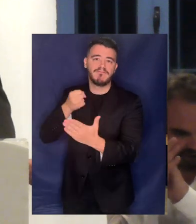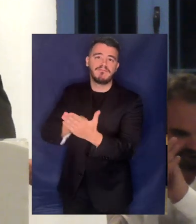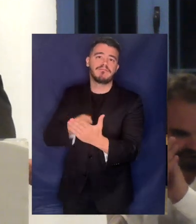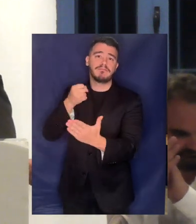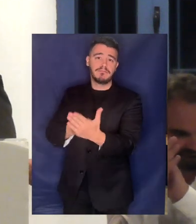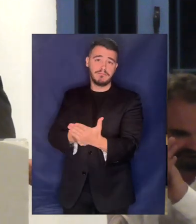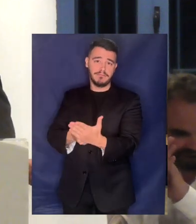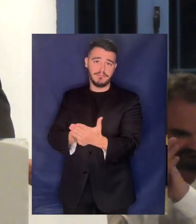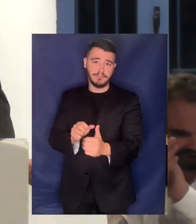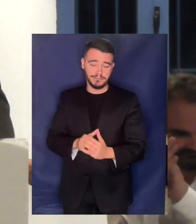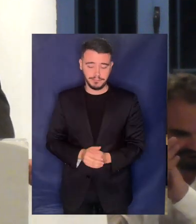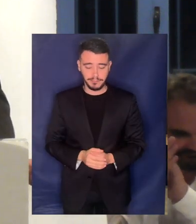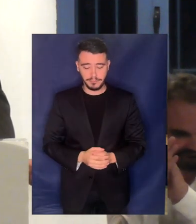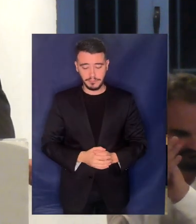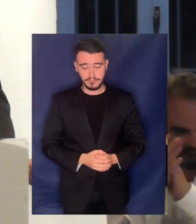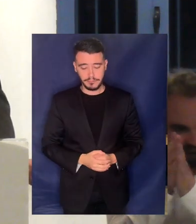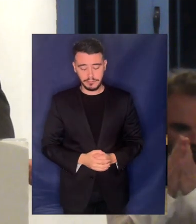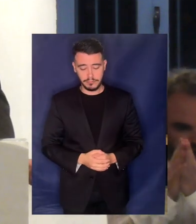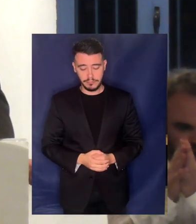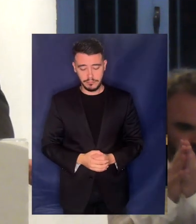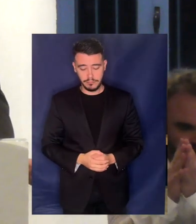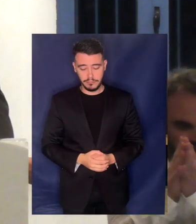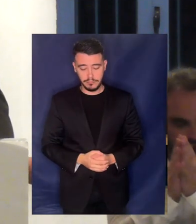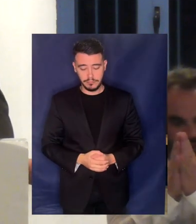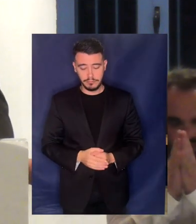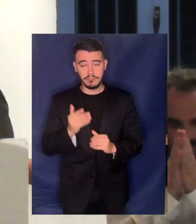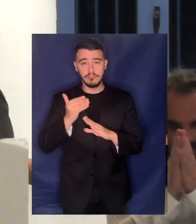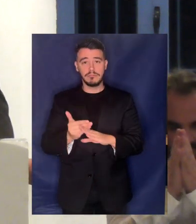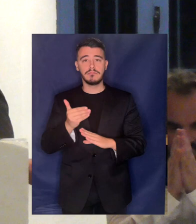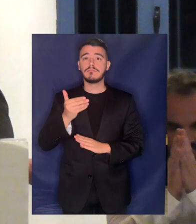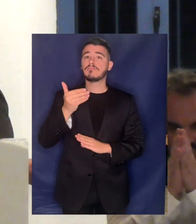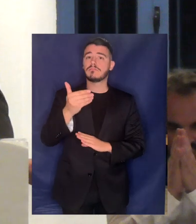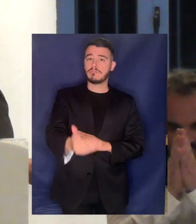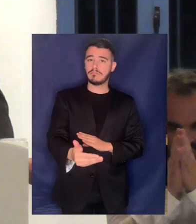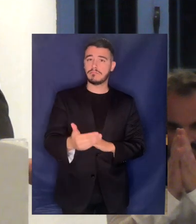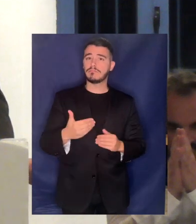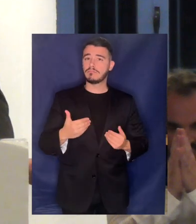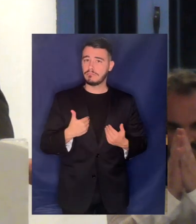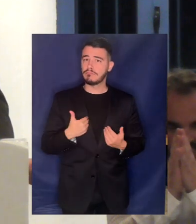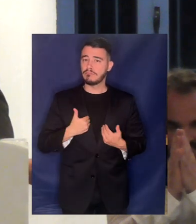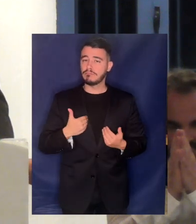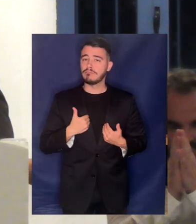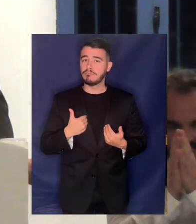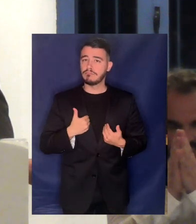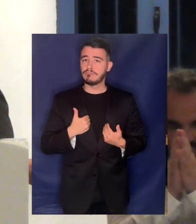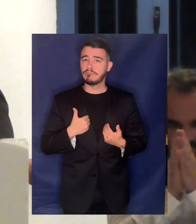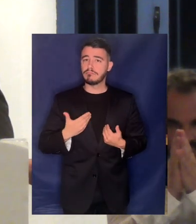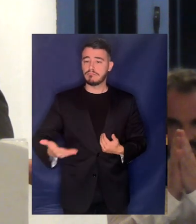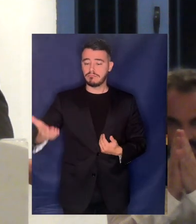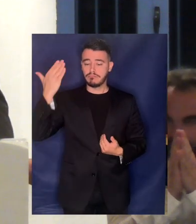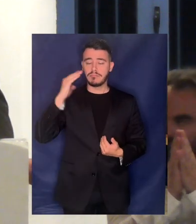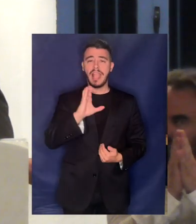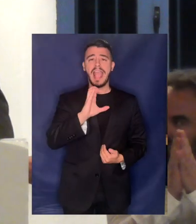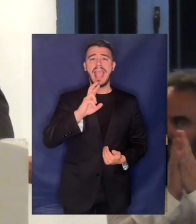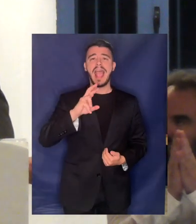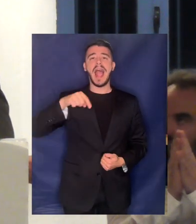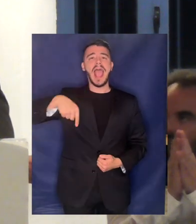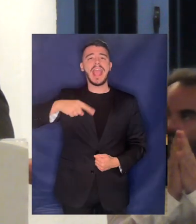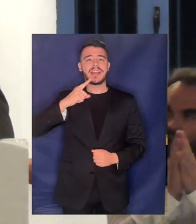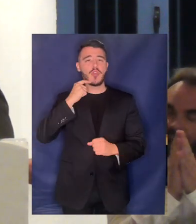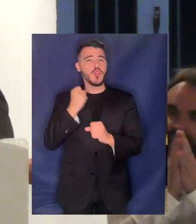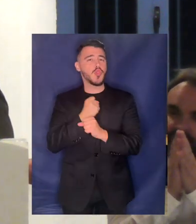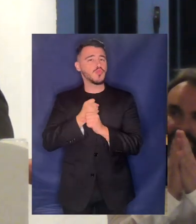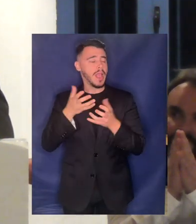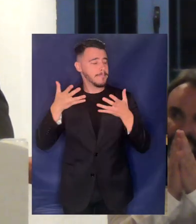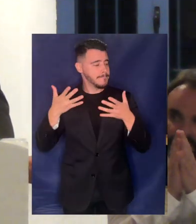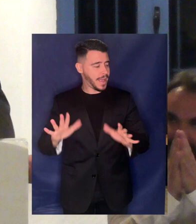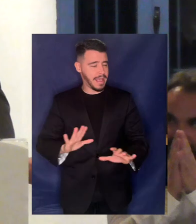συνέχεια εγώ προσωπικά είχα προσλαμβάνωσες από την θητεία μου στην έρτα αλλά δείγμα